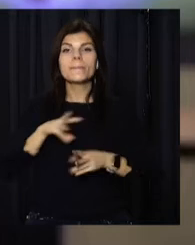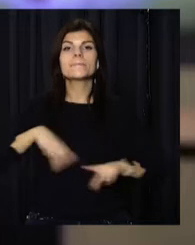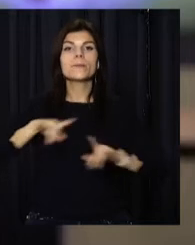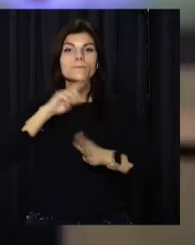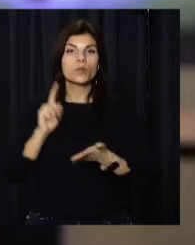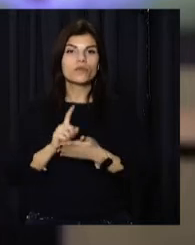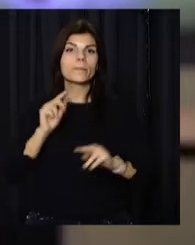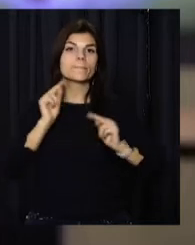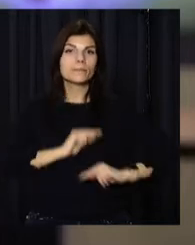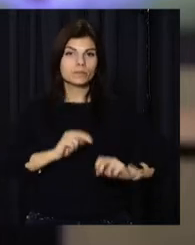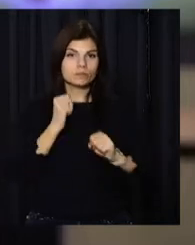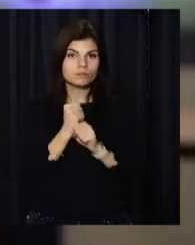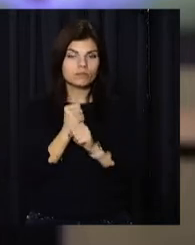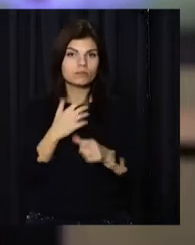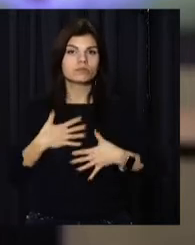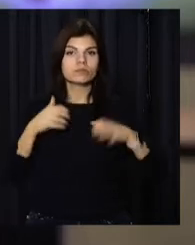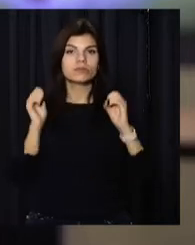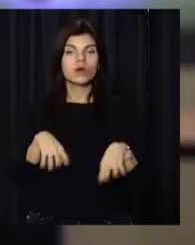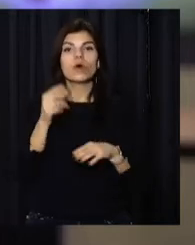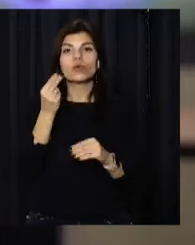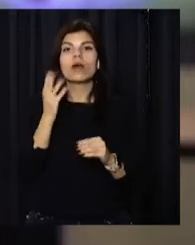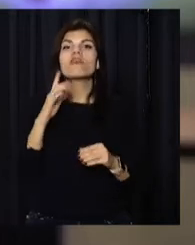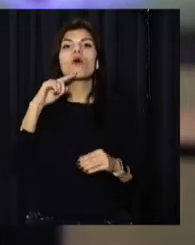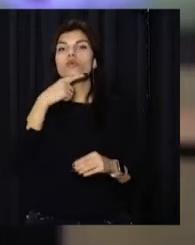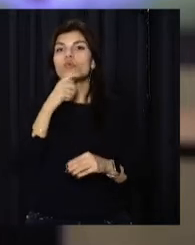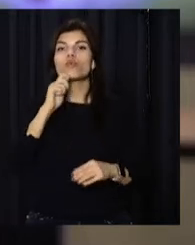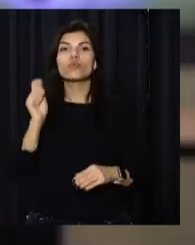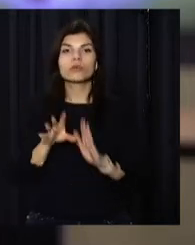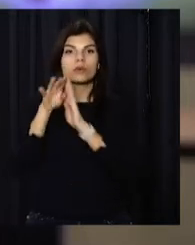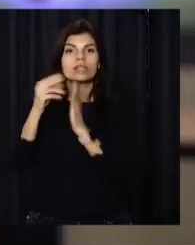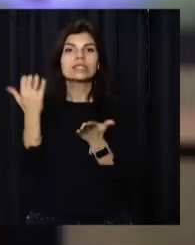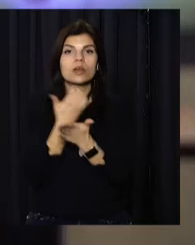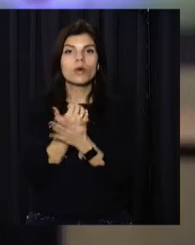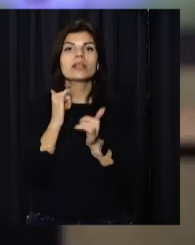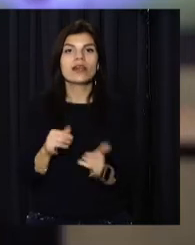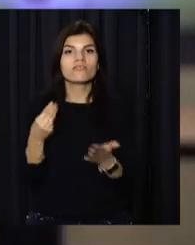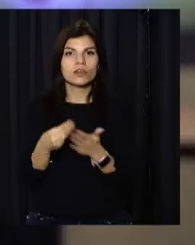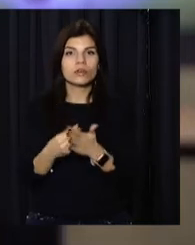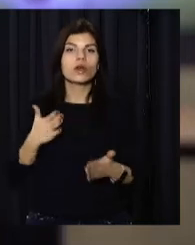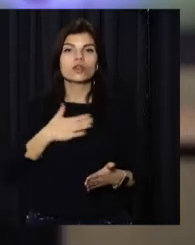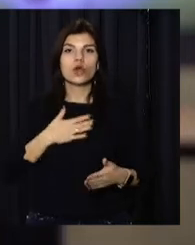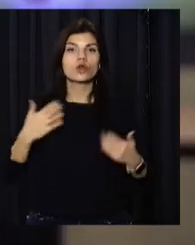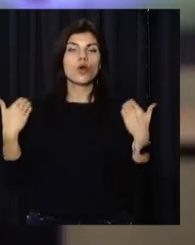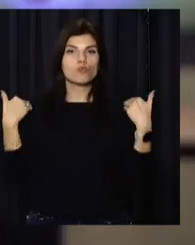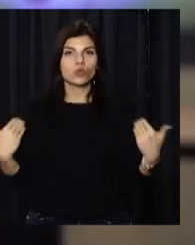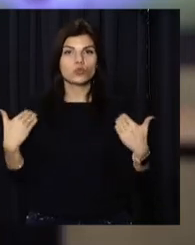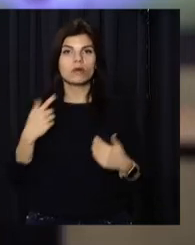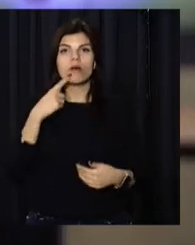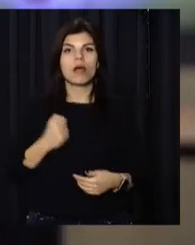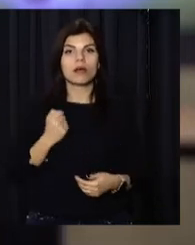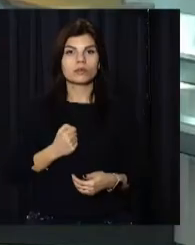повинні працювати, вкладати гроші в економіку України, заробляти для фінансування нашої потужної армії.